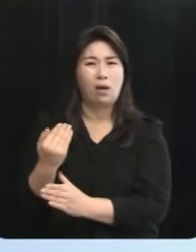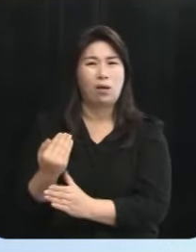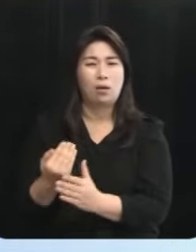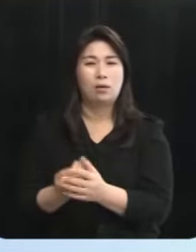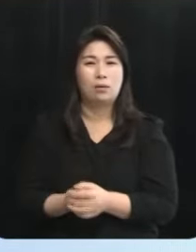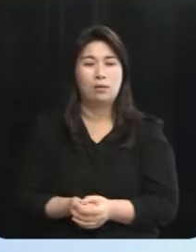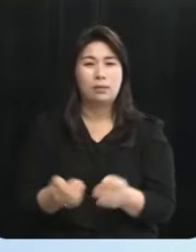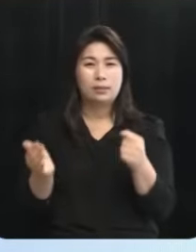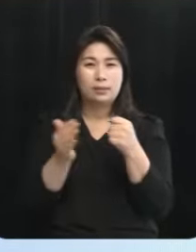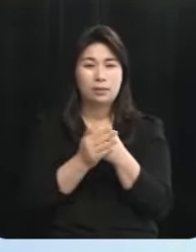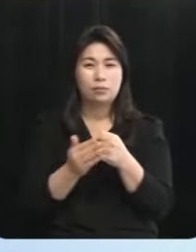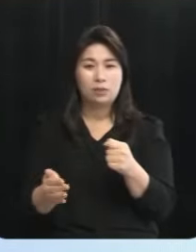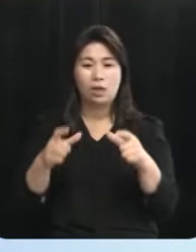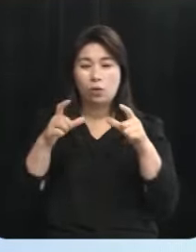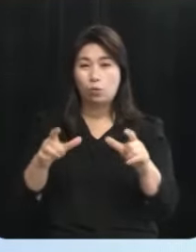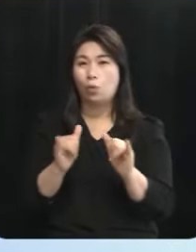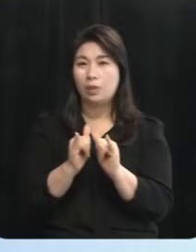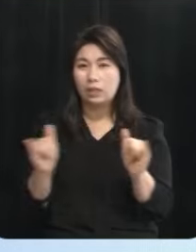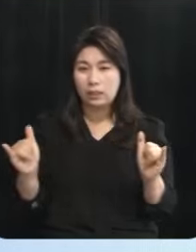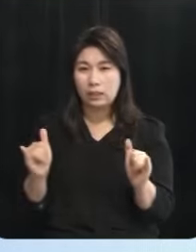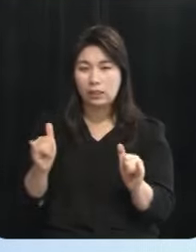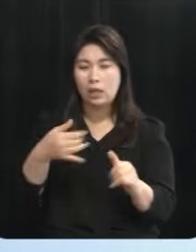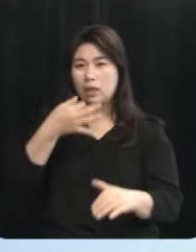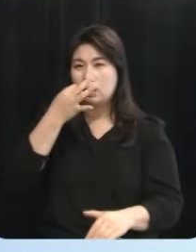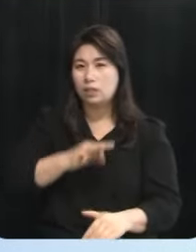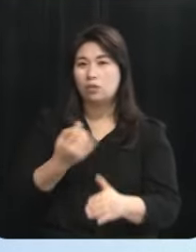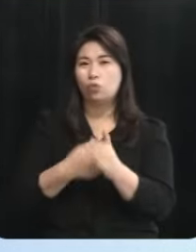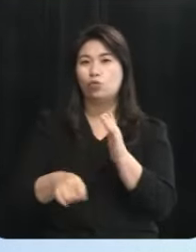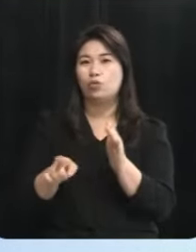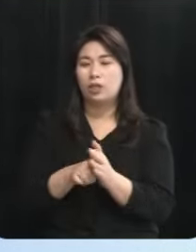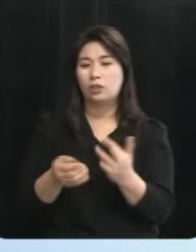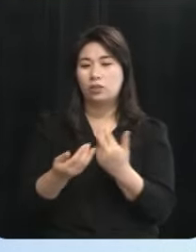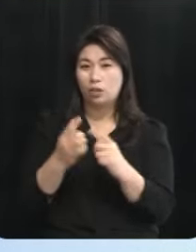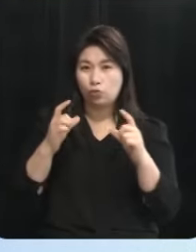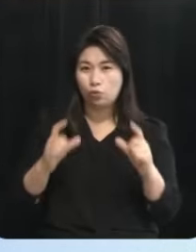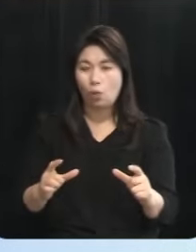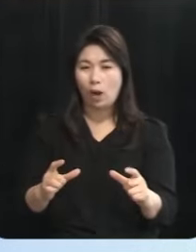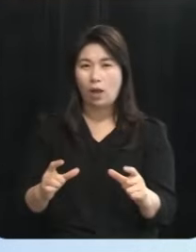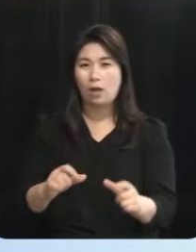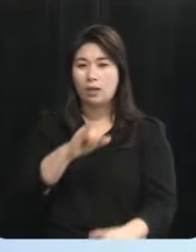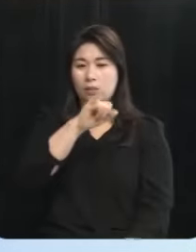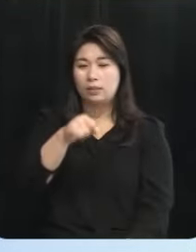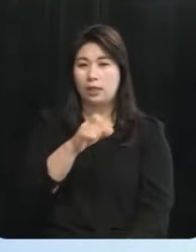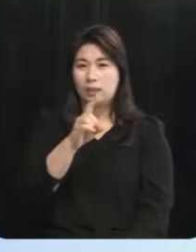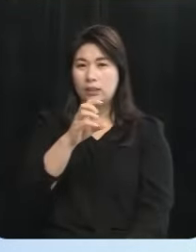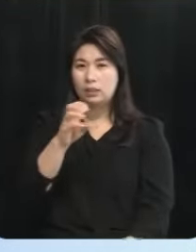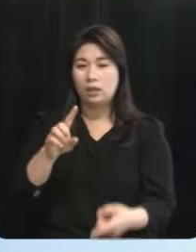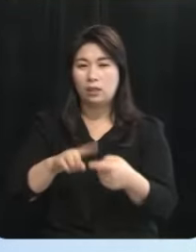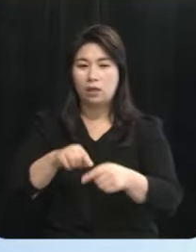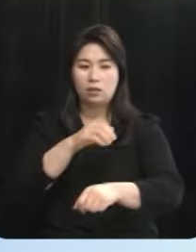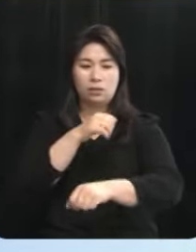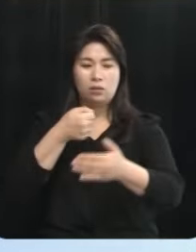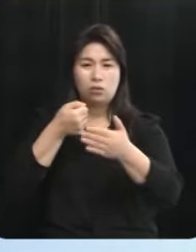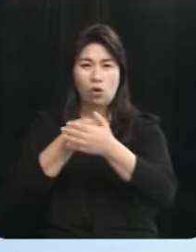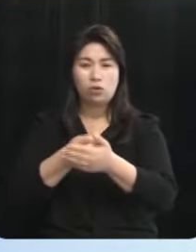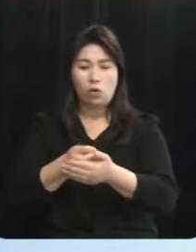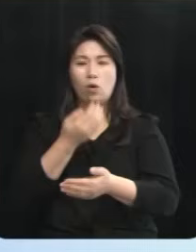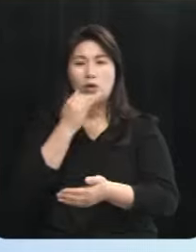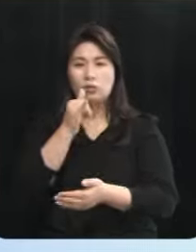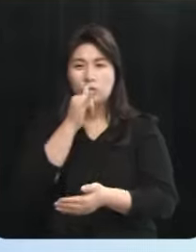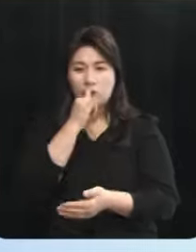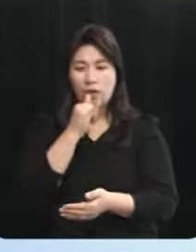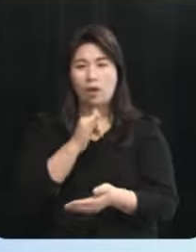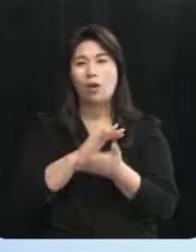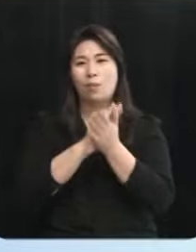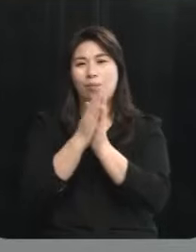그렇기 때문에 도민들의 이익을 위해서 우리 제주도가 JDC에 대한 의사결정을 할 수 있도록 변해야